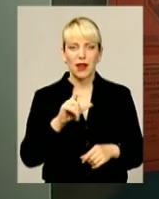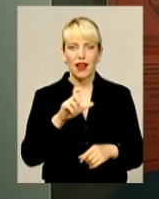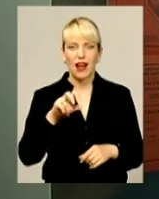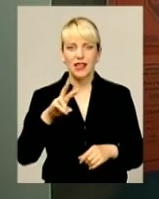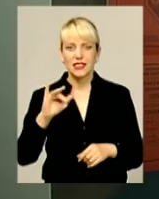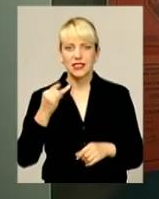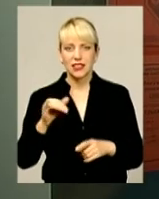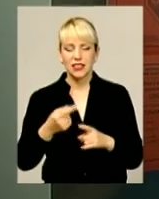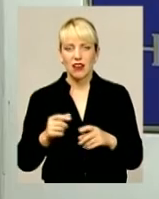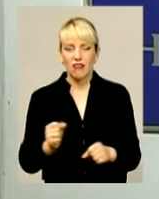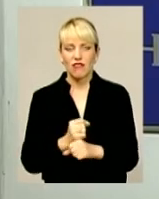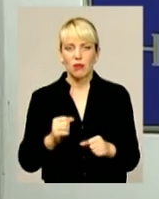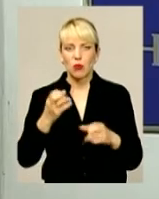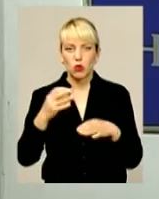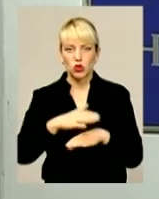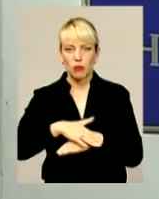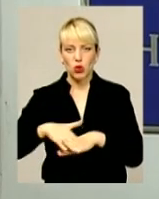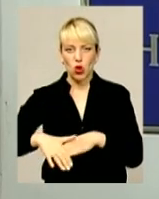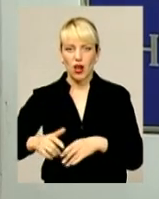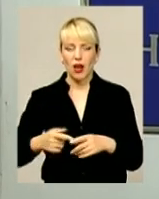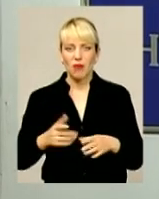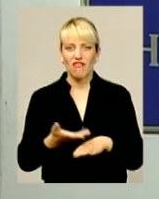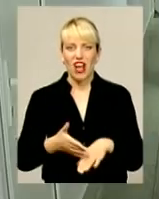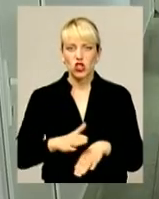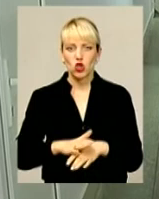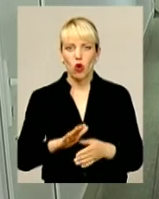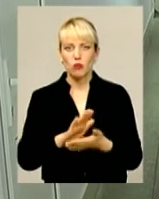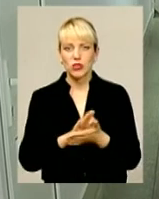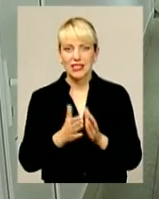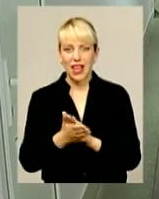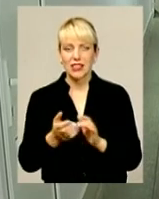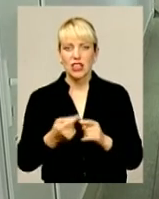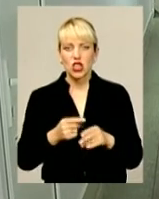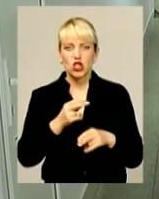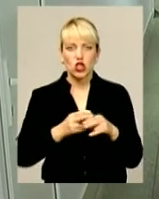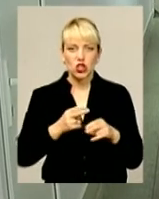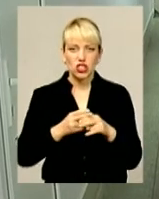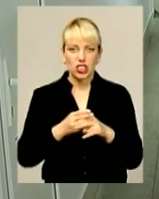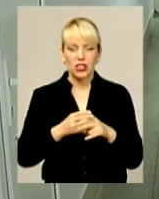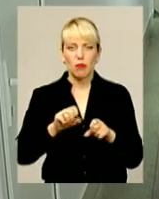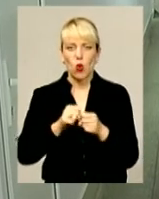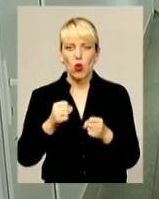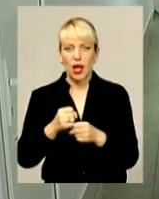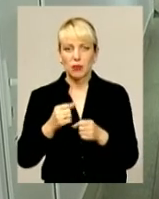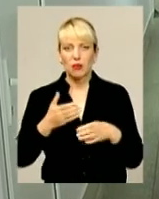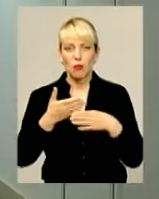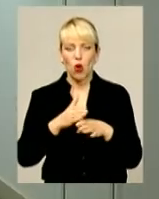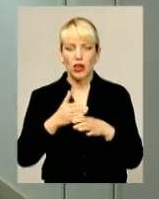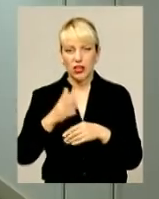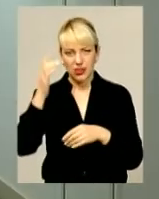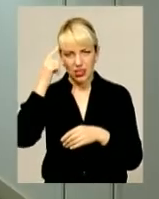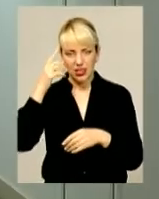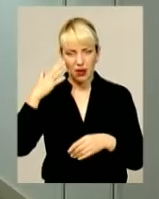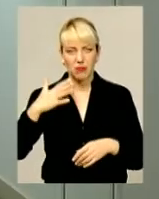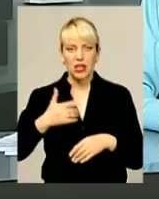Граната вибухнула просто під ногами. У вкрай важкому стані з множинними уламковими пораненнями голови, розтрощеними кінцівками